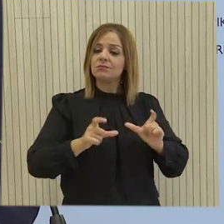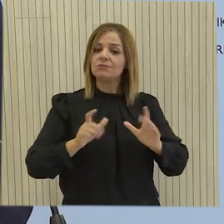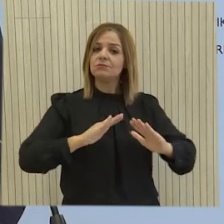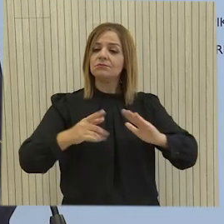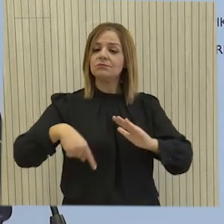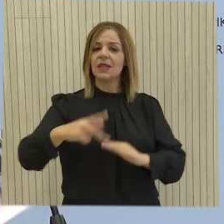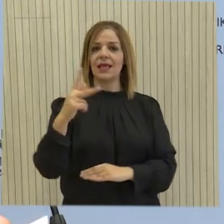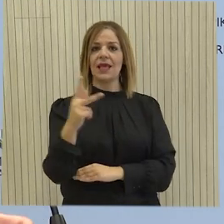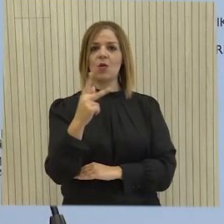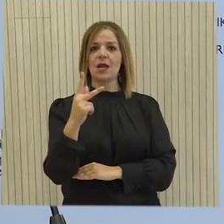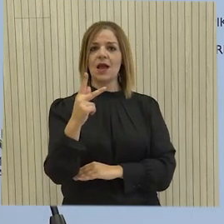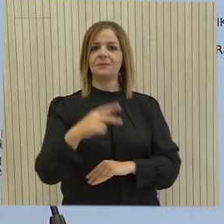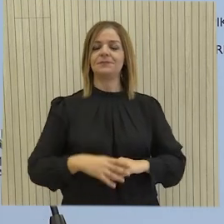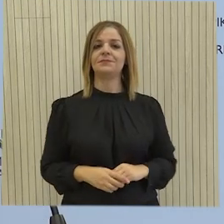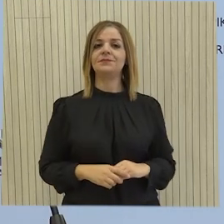την κοινωνία.